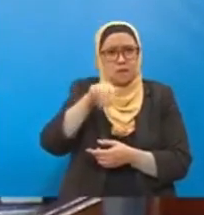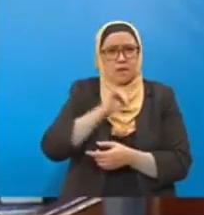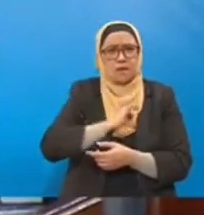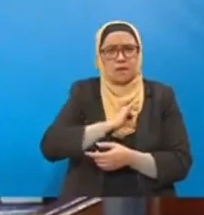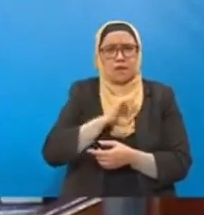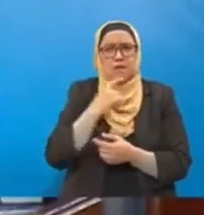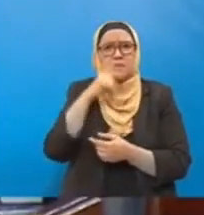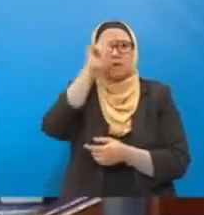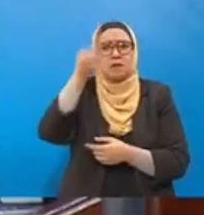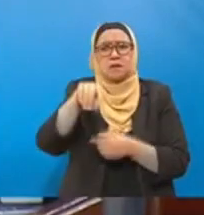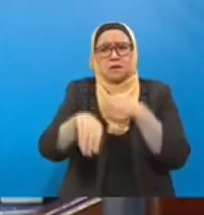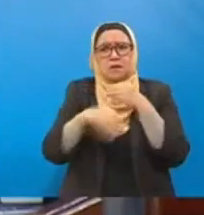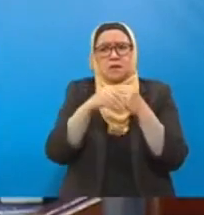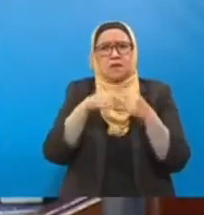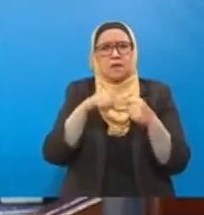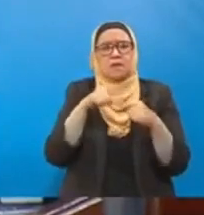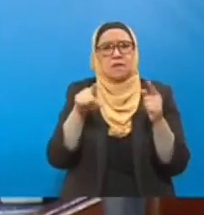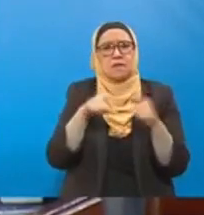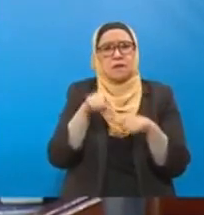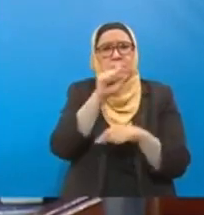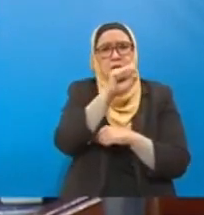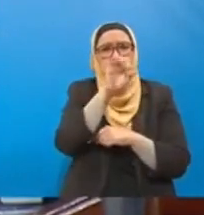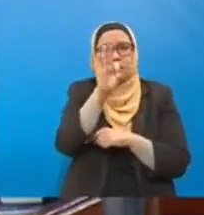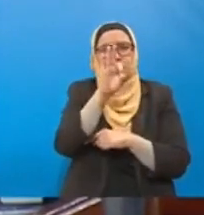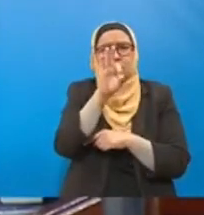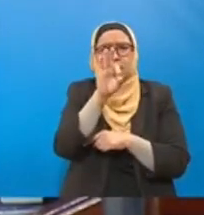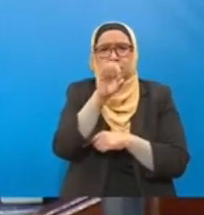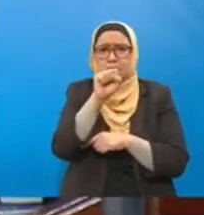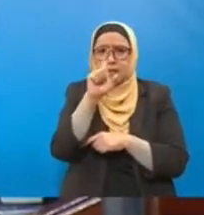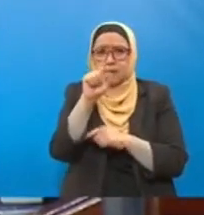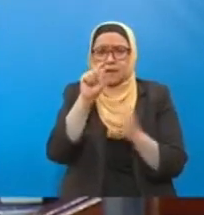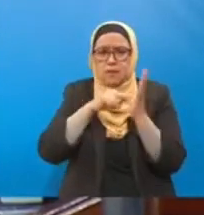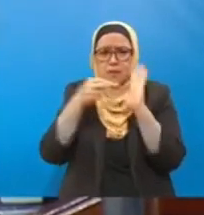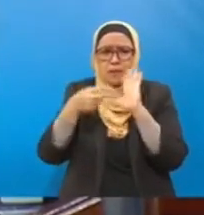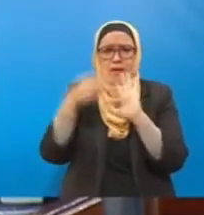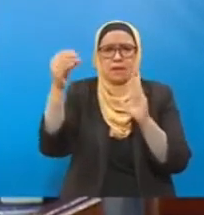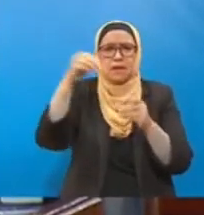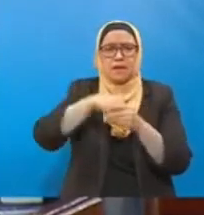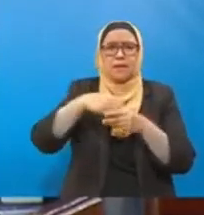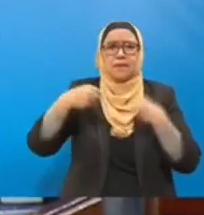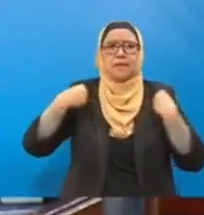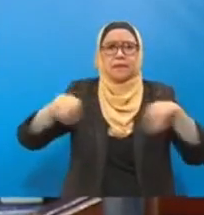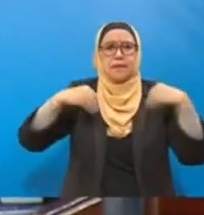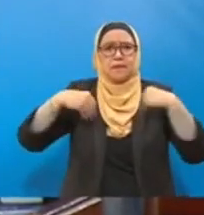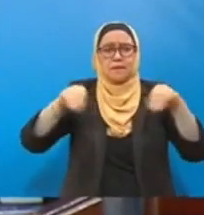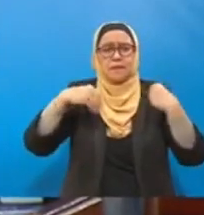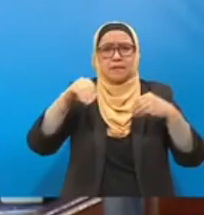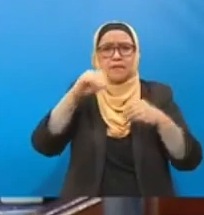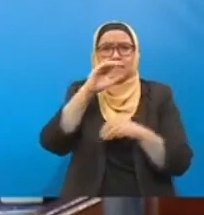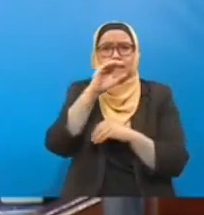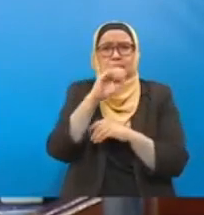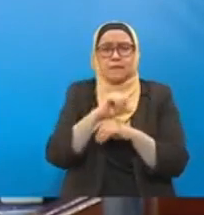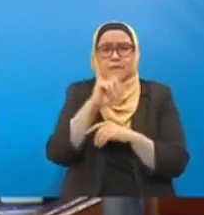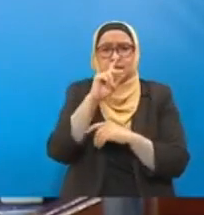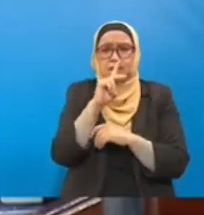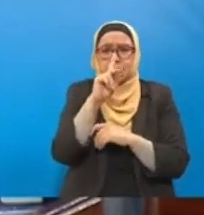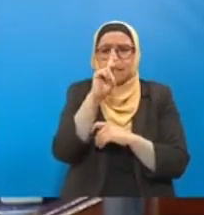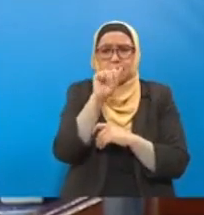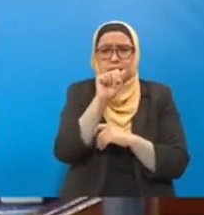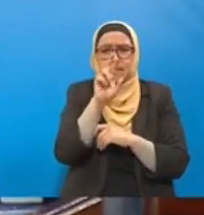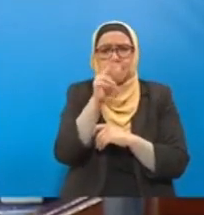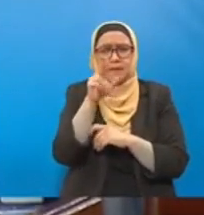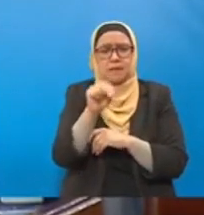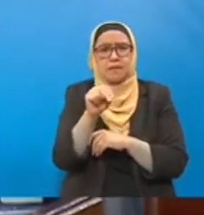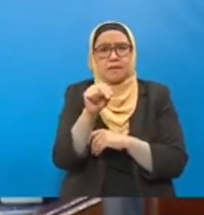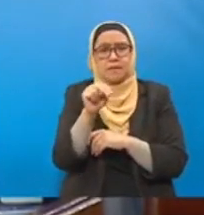karbon itu adalah offset karbon dalam perdagangan karbon. Dalam pasaran karbon, di karbon market. Bagaimana